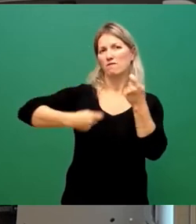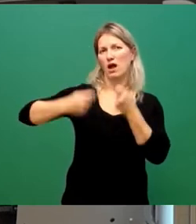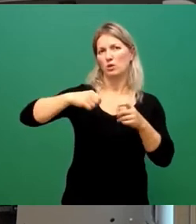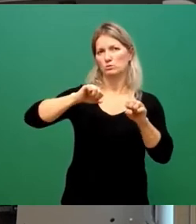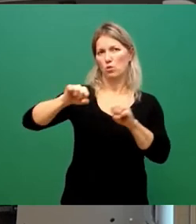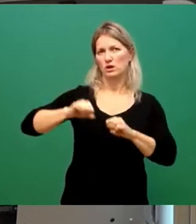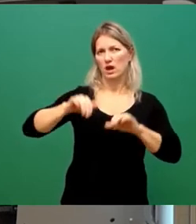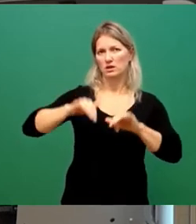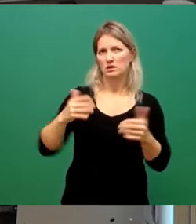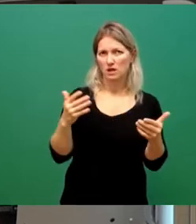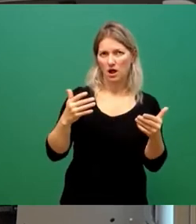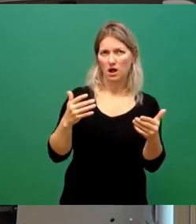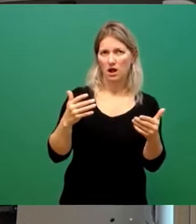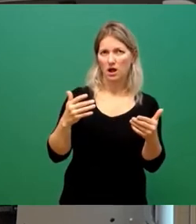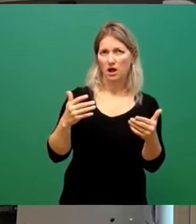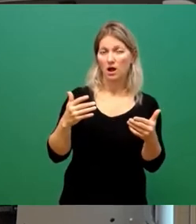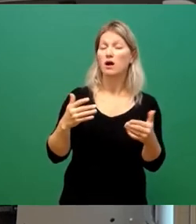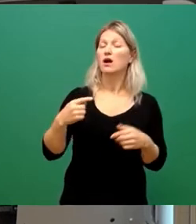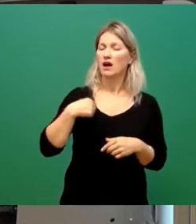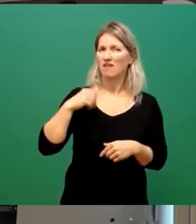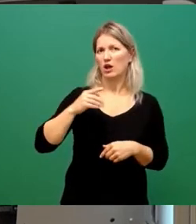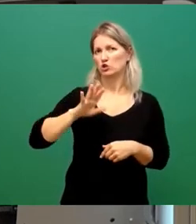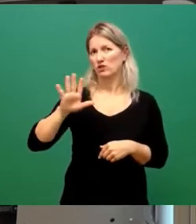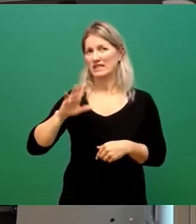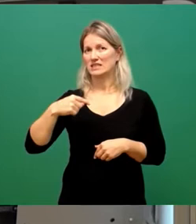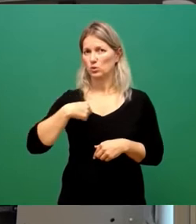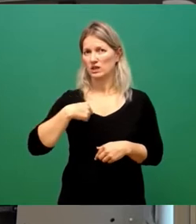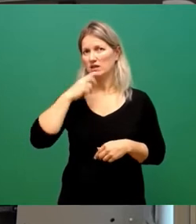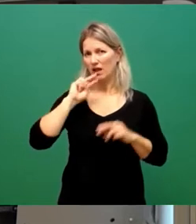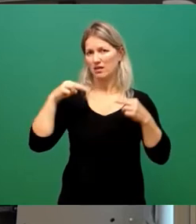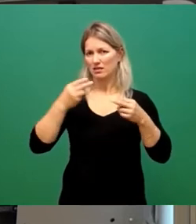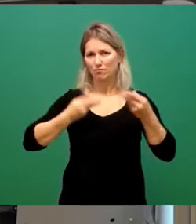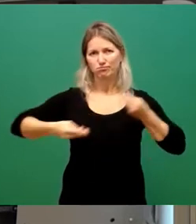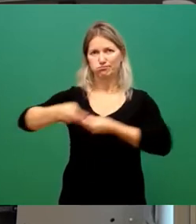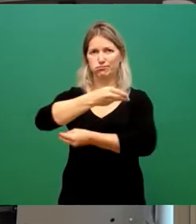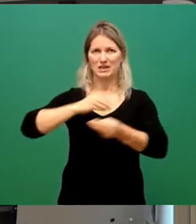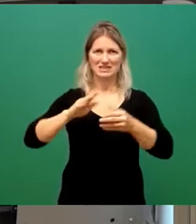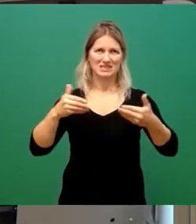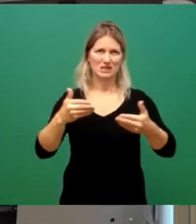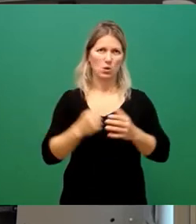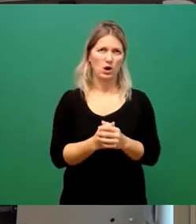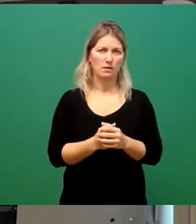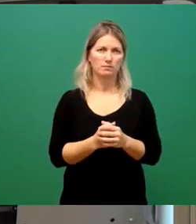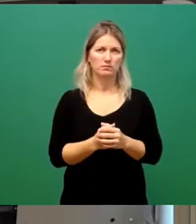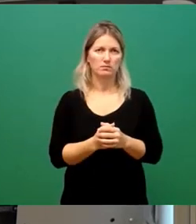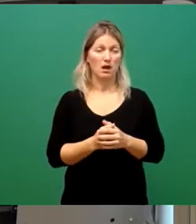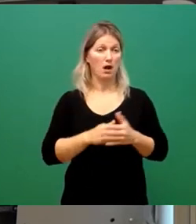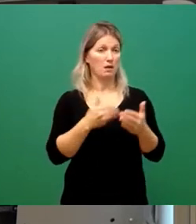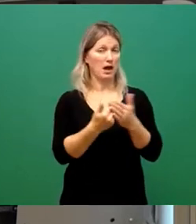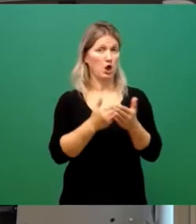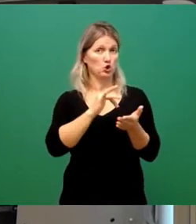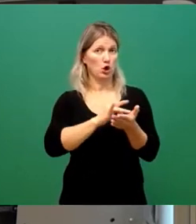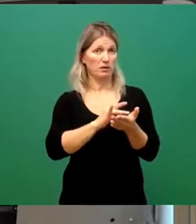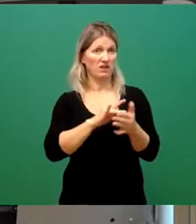mit meiner Kollegin Frau Schanetzki zurückkehre. Und jetzt kommt es mir darauf an, wie wichtig eben sind die eigenen